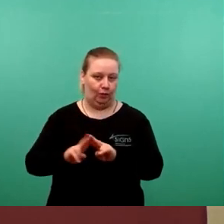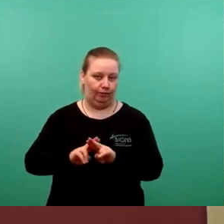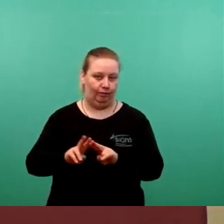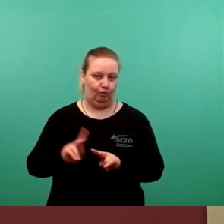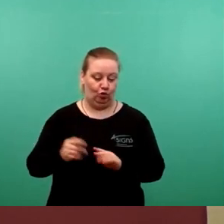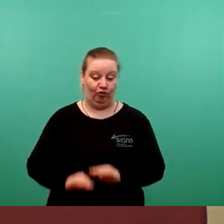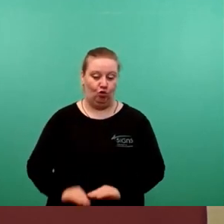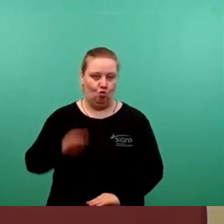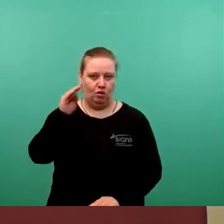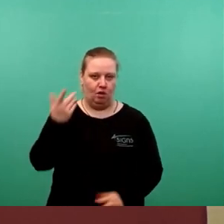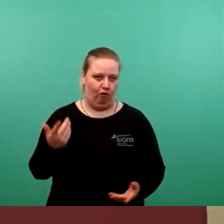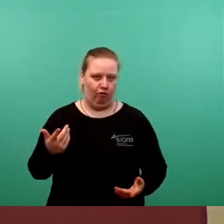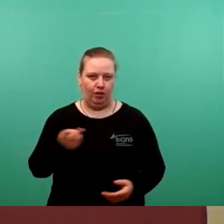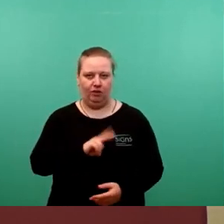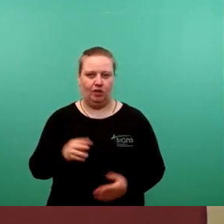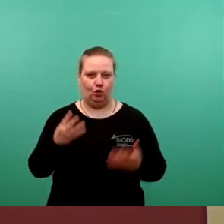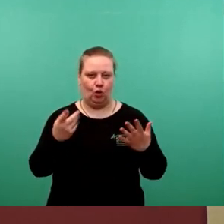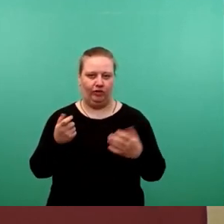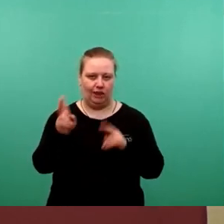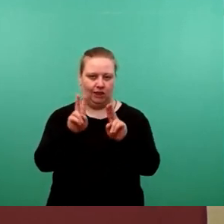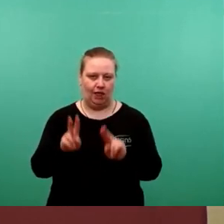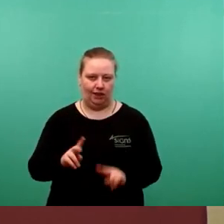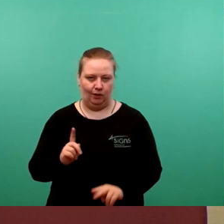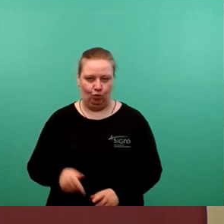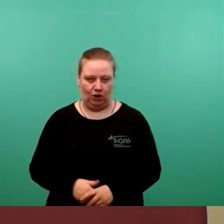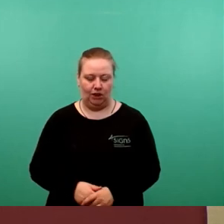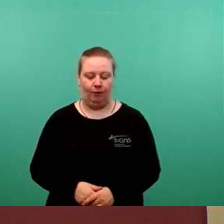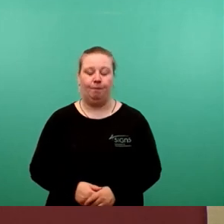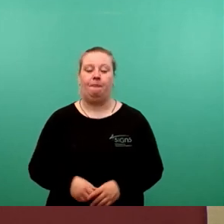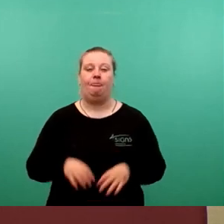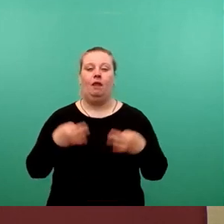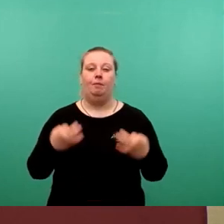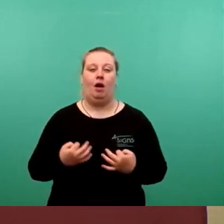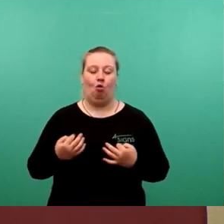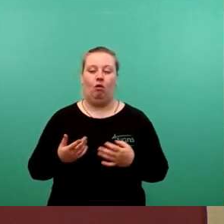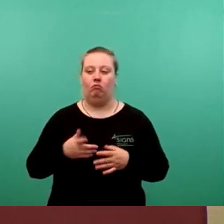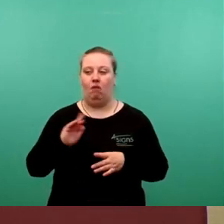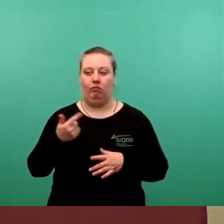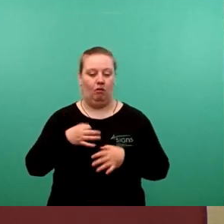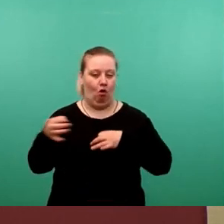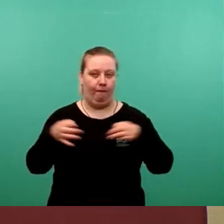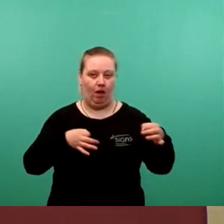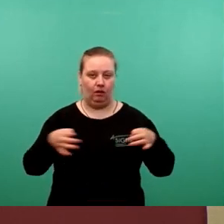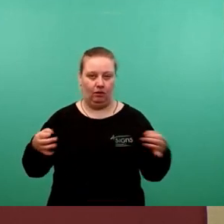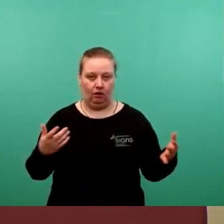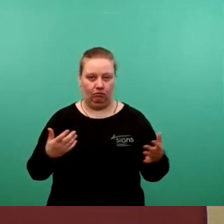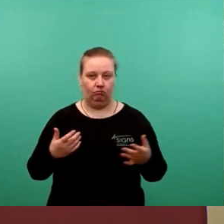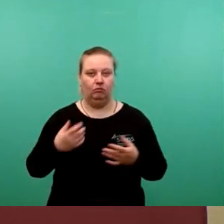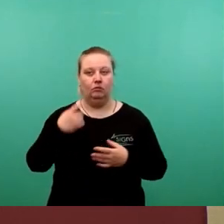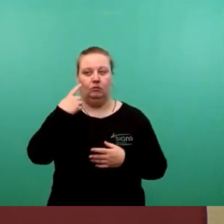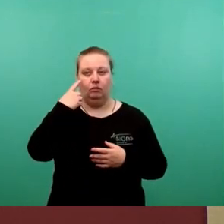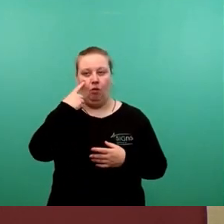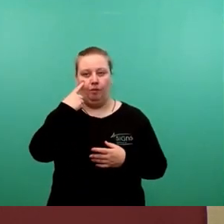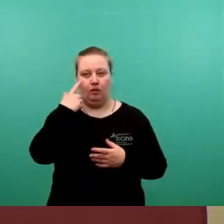bis 2029 saniert werden. Da brauchen wir also Auslagerungsobjekte. Insofern